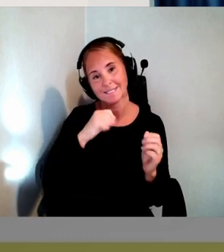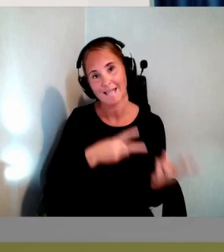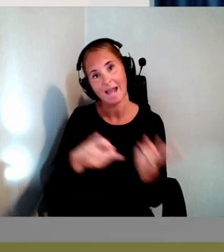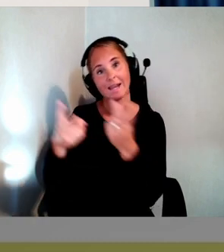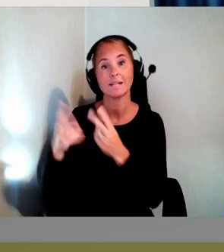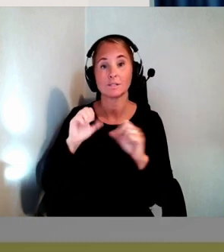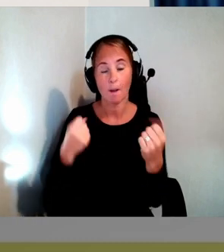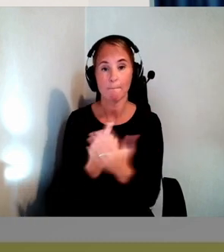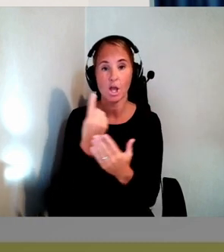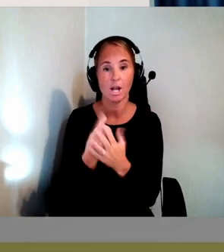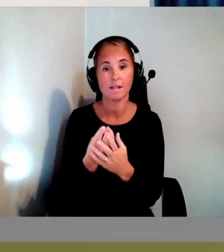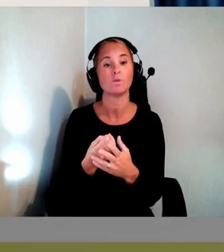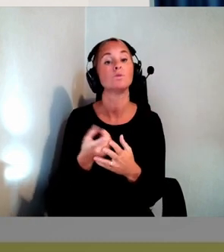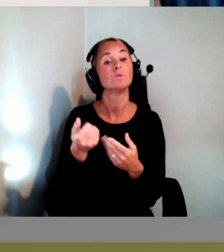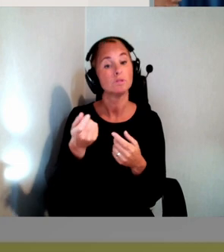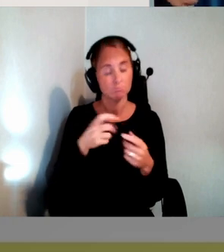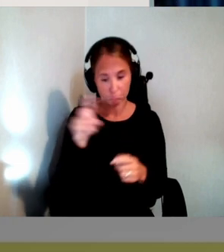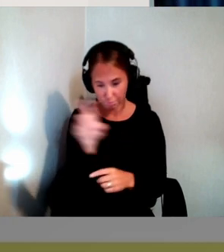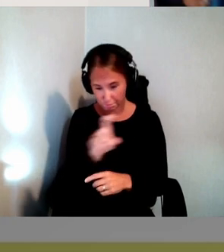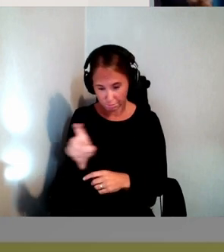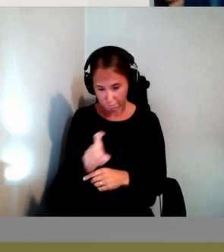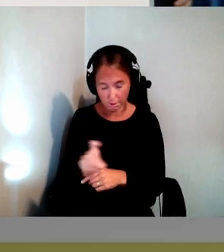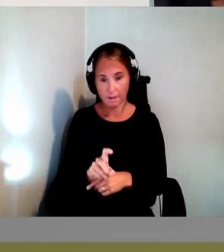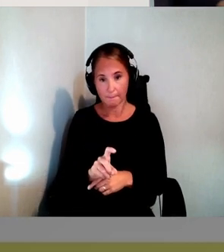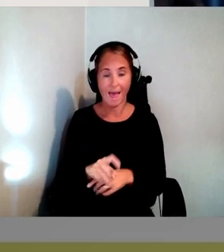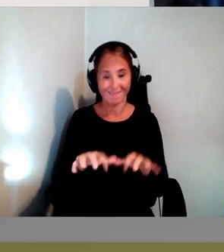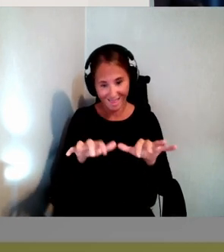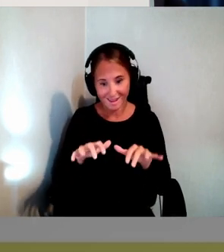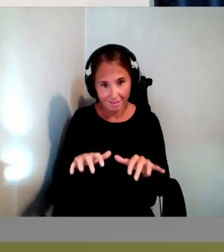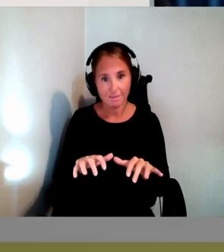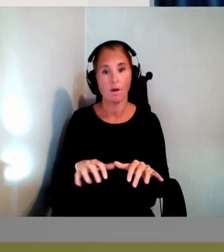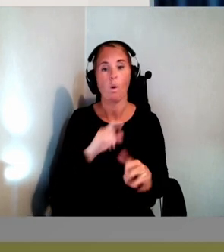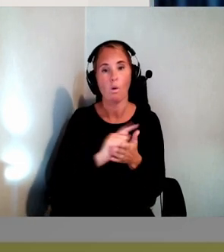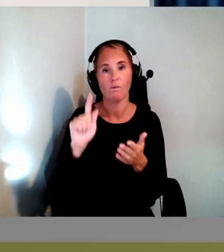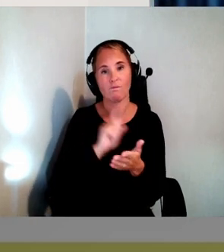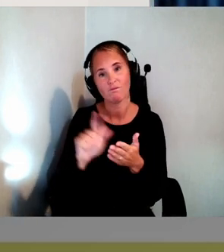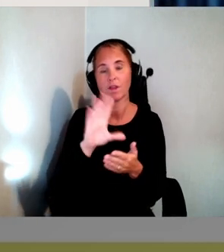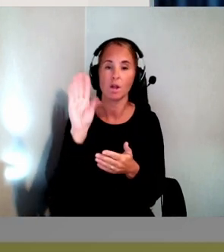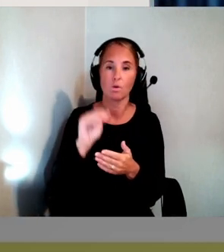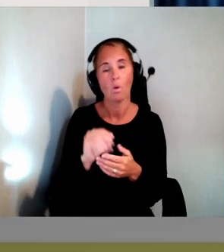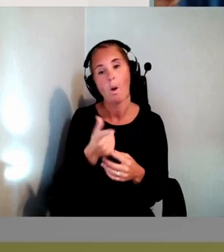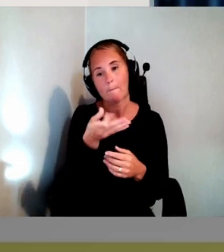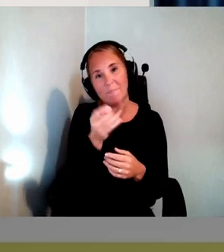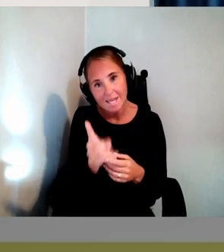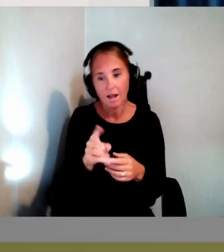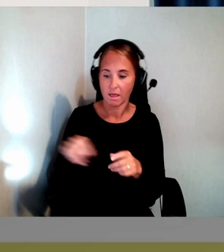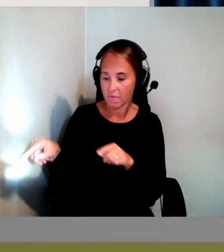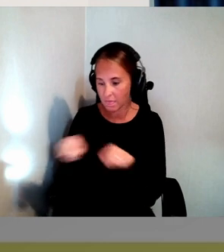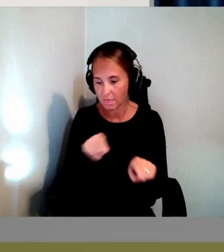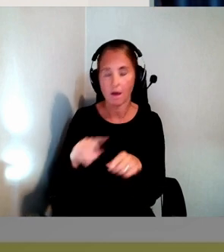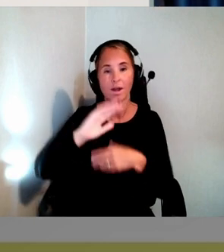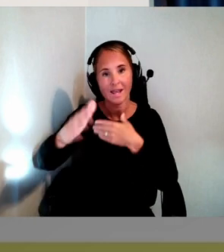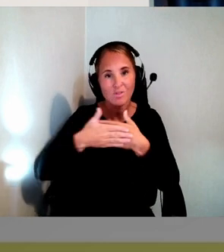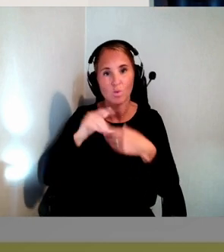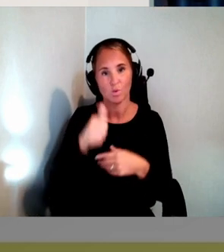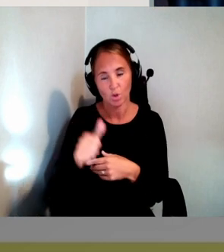navigera med tangentbord. Ofta är det tabbtangenter. Med lite pilar och returtryck och sånt. Och det händer att det är miljontals.